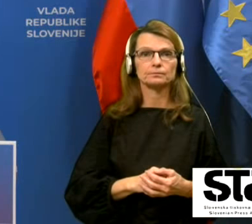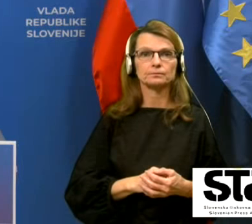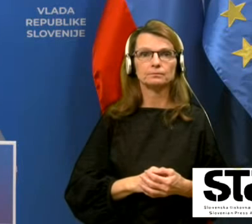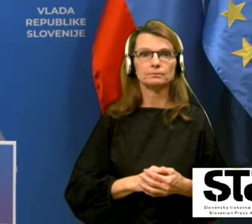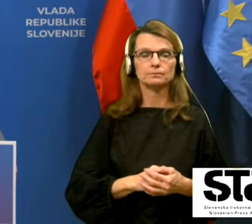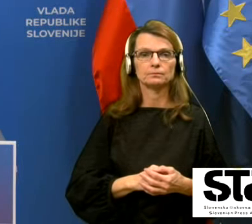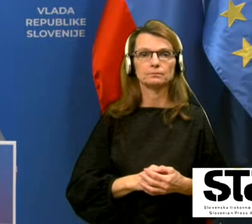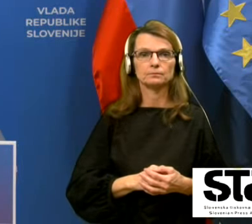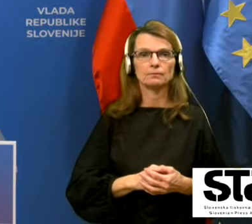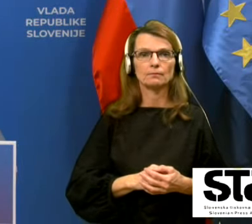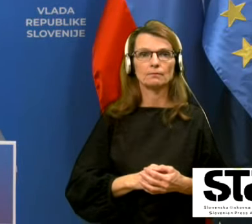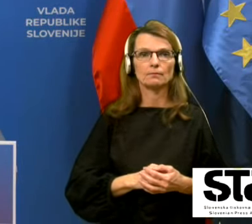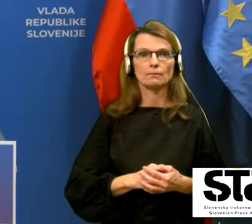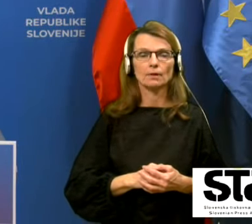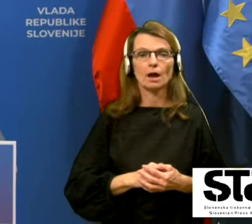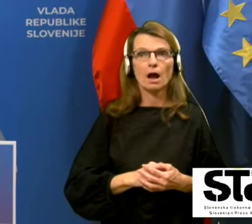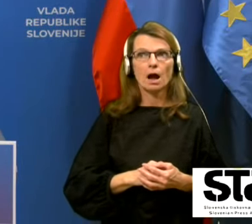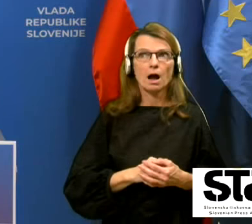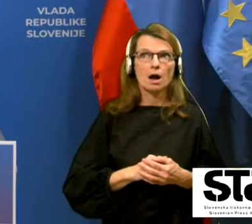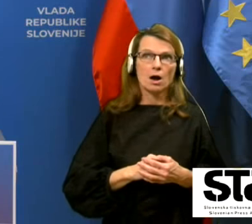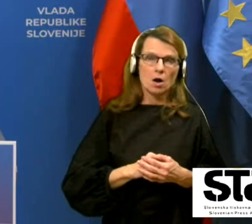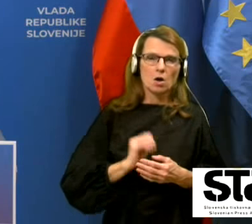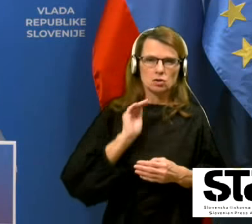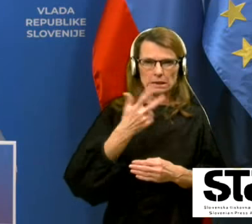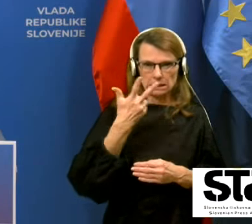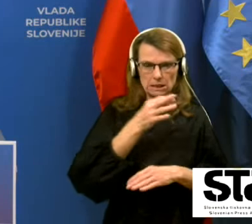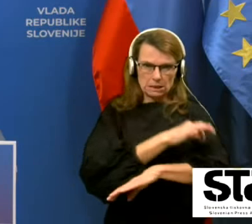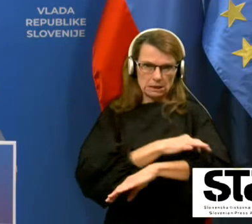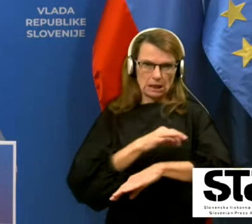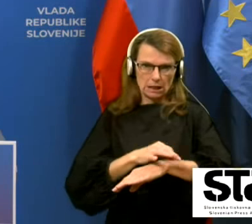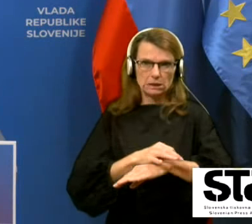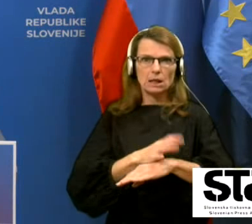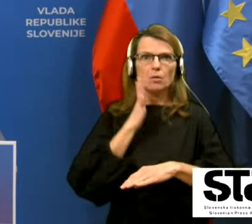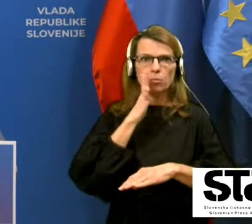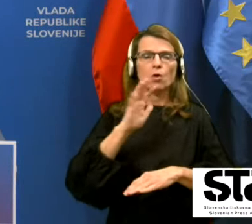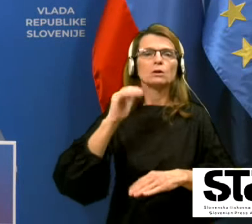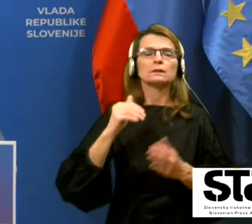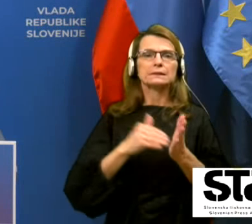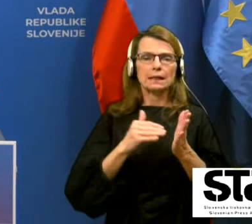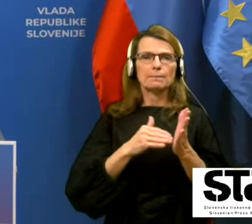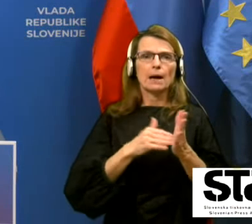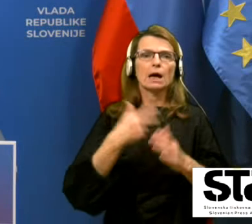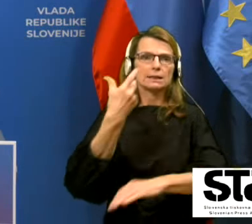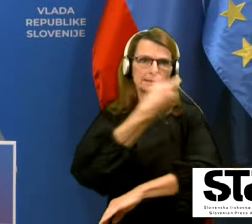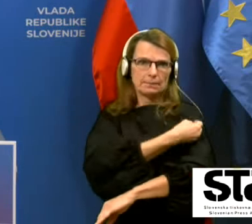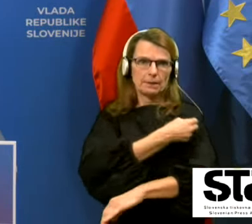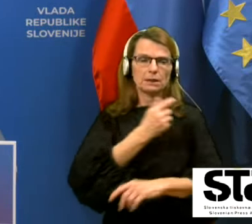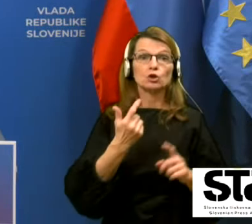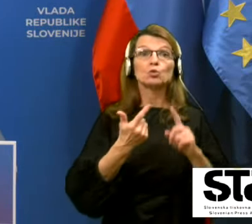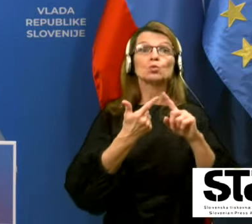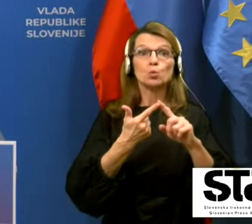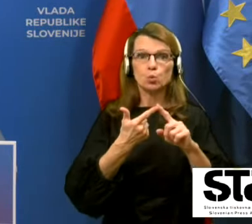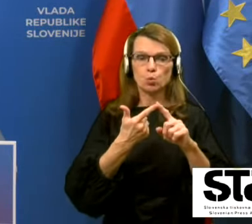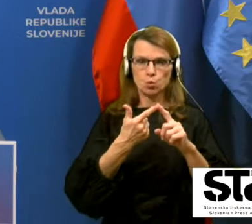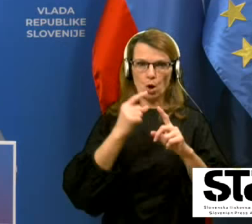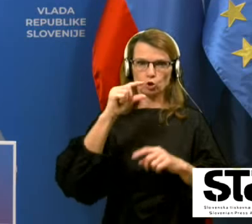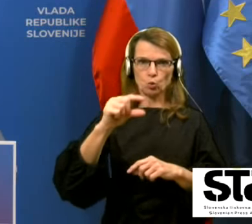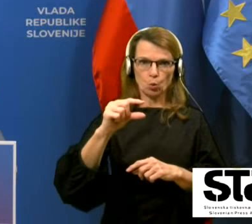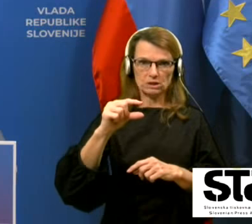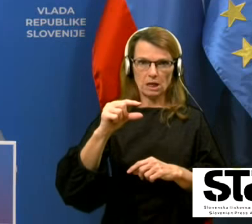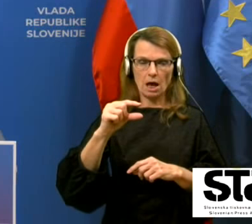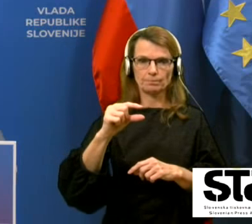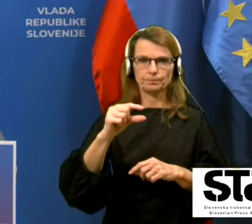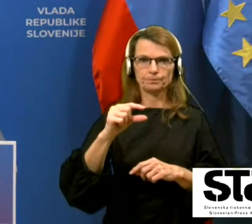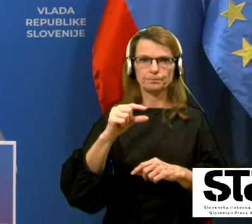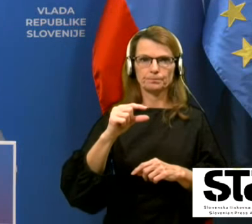Po treh tednih je seveda potrebno začeti cepiti z drugo dozo, se